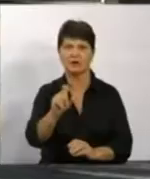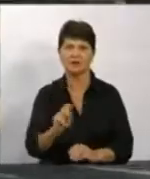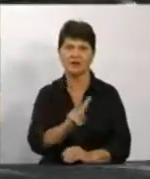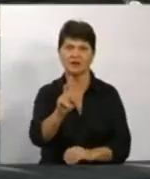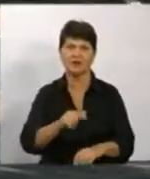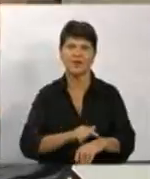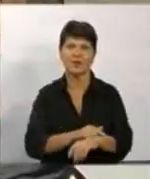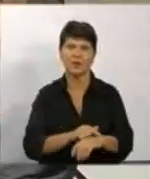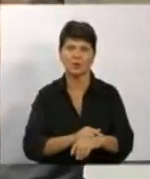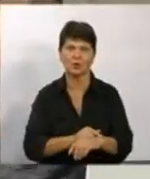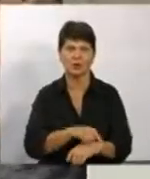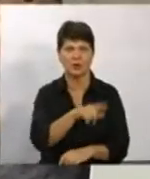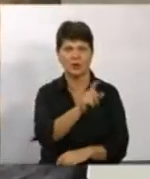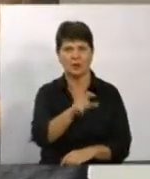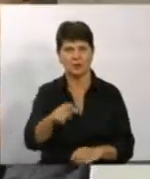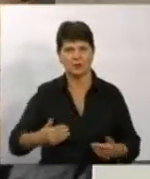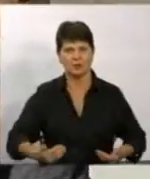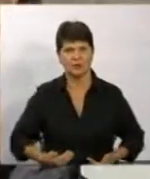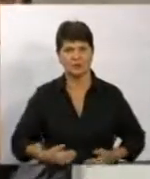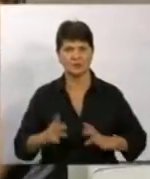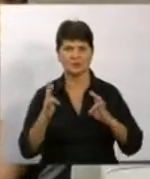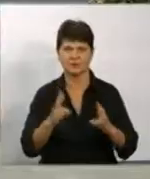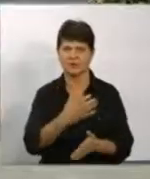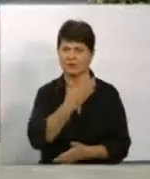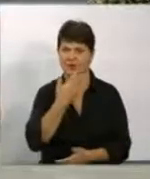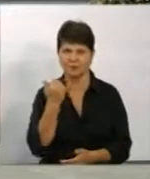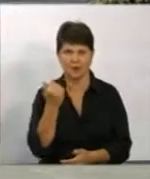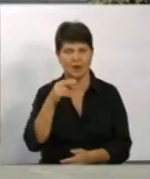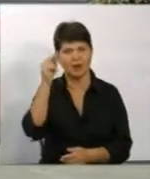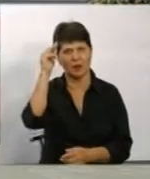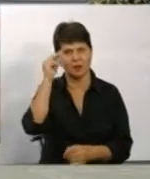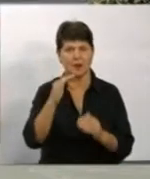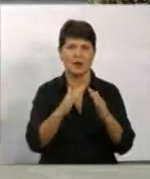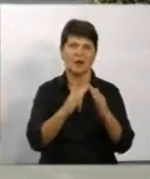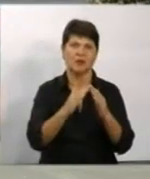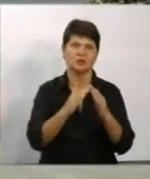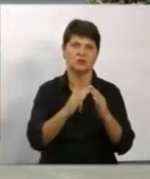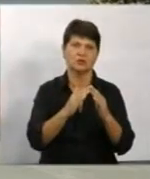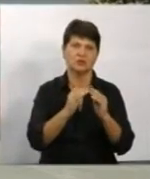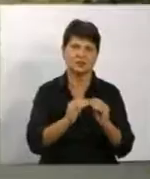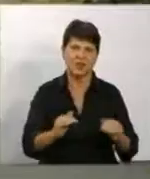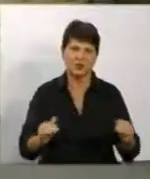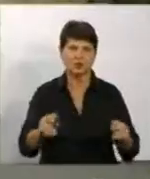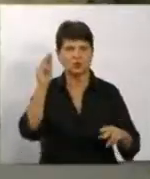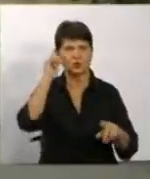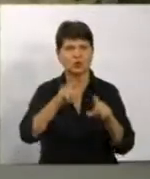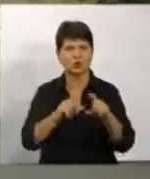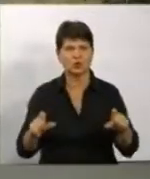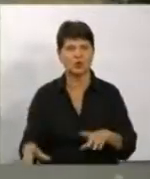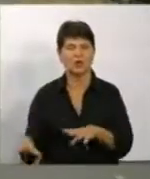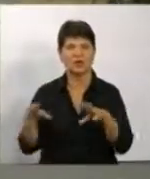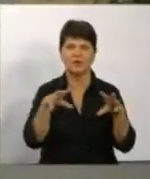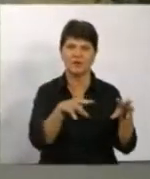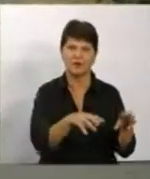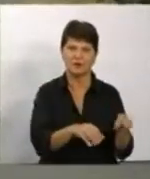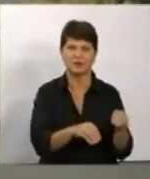Місцевому населенню нічого не загрожує. Дітей зі шкіл та садочків вивезли автобусами додому, розповів голова Калинівської ОТГ Анатолій